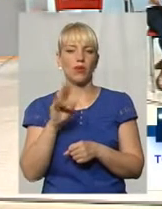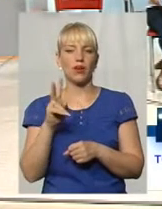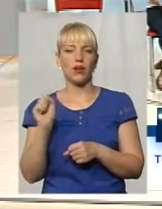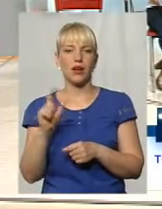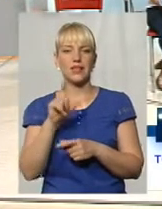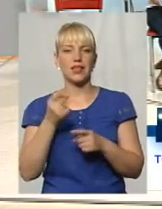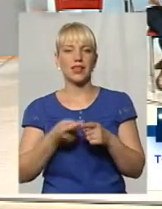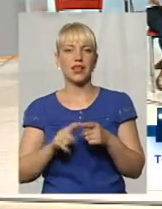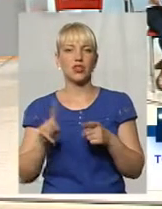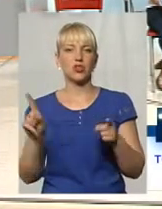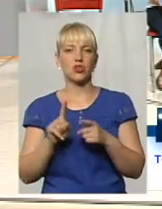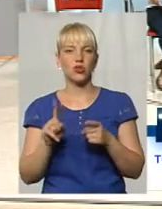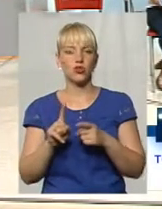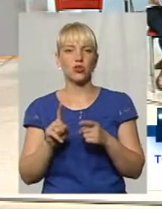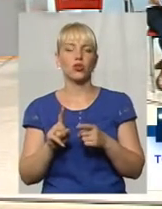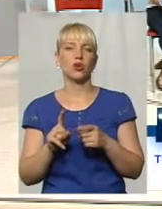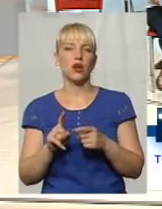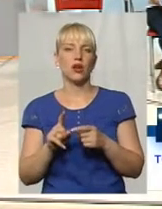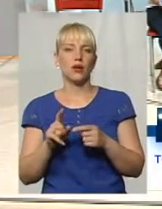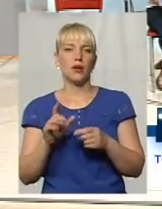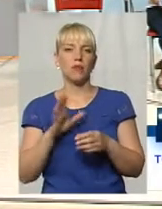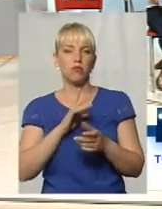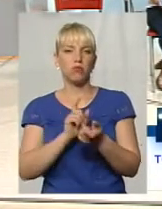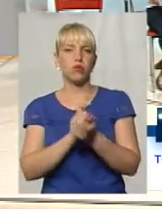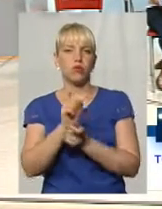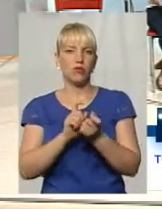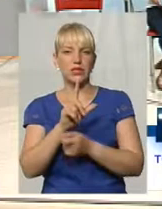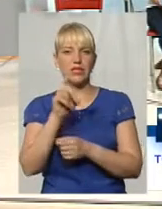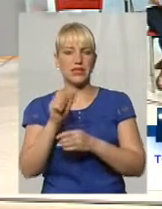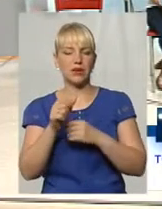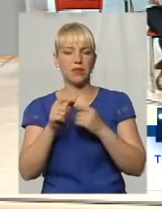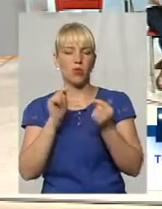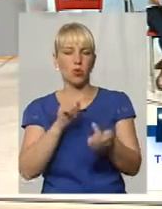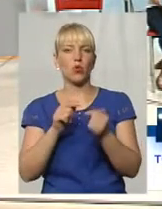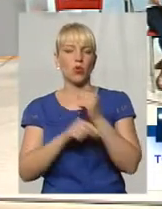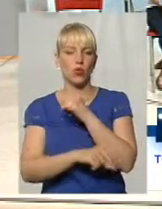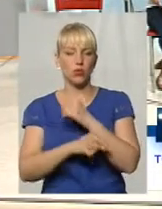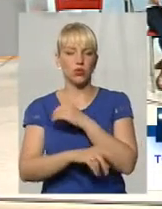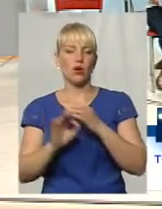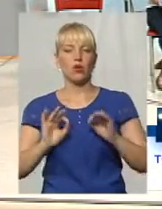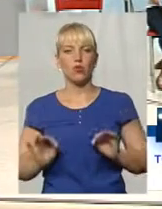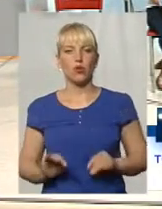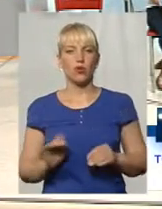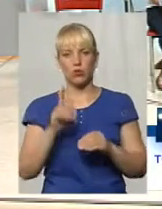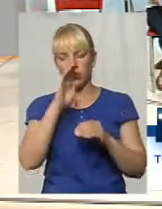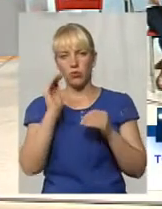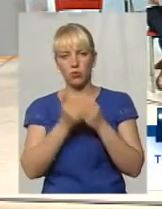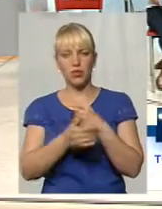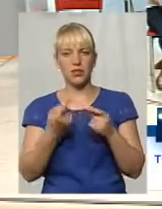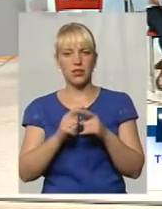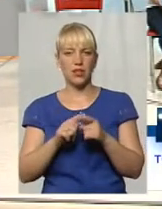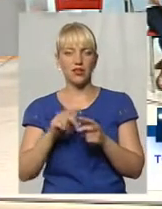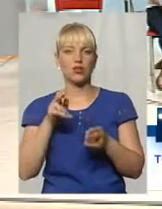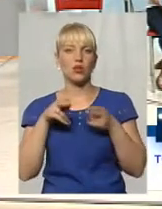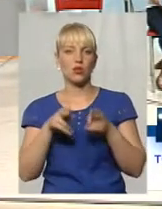з корупцією, і прикрив Анісів, і його КАМАЗа, і прокуратура місцева, прикрили цей злочин. Крім того, я